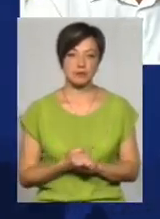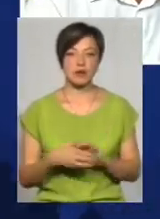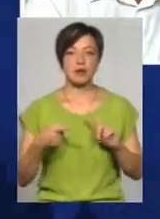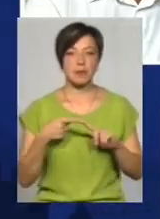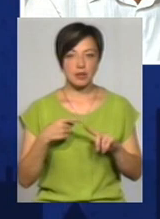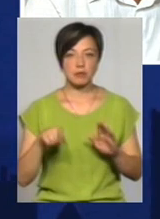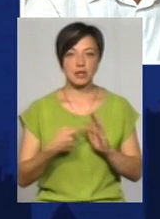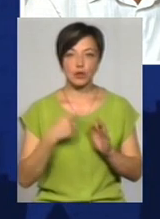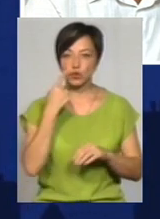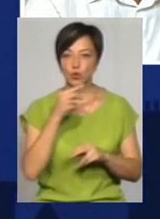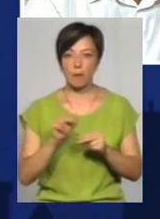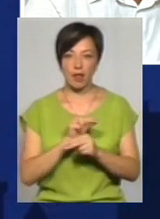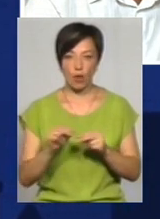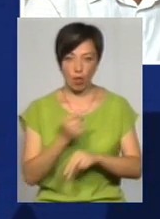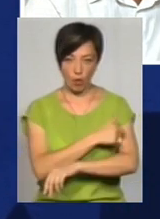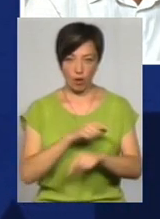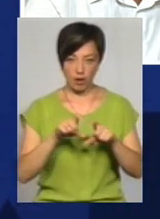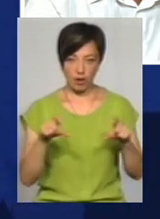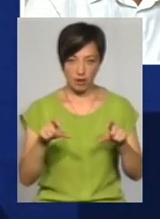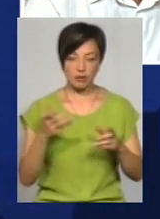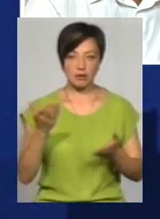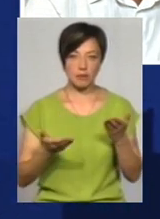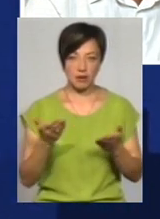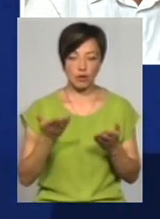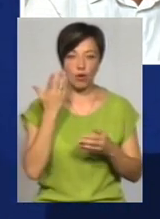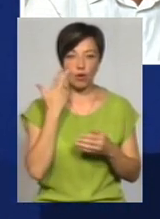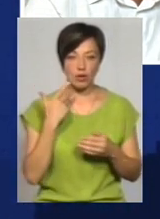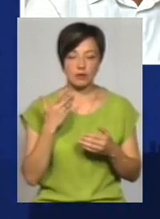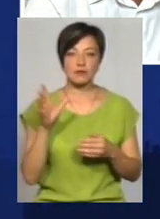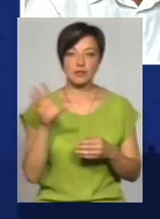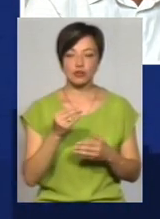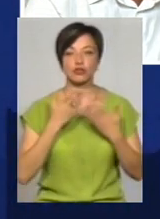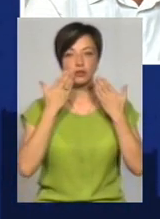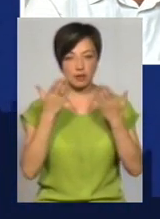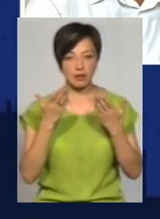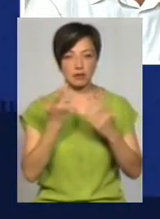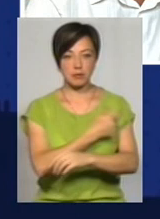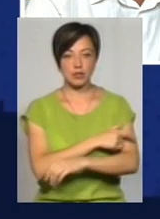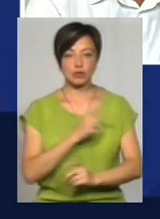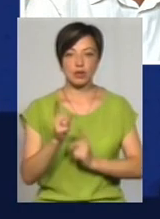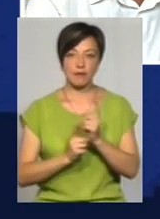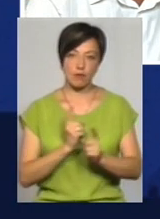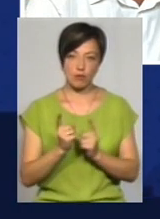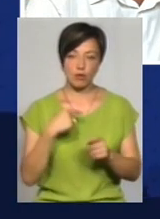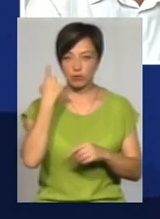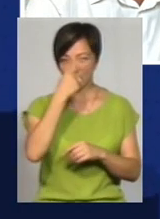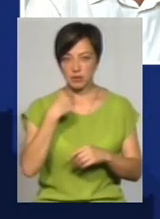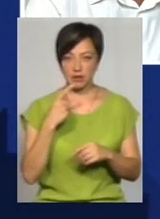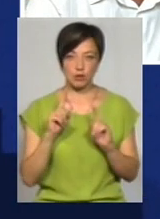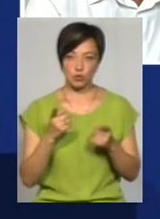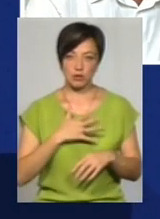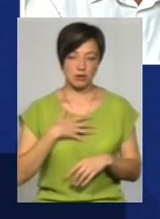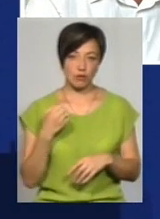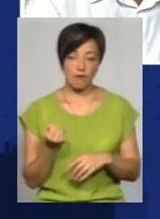Ну, перше питання – стоматологія. Ми, напевно, коли читали, кожен читав медичну реформу, я особисто в неї не дуже